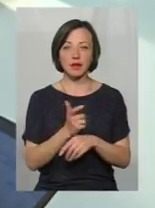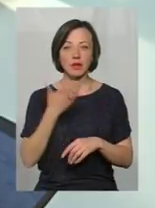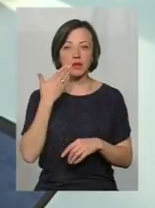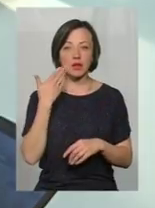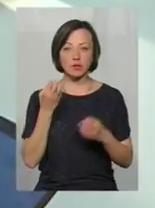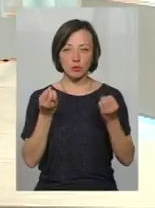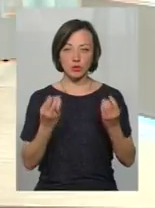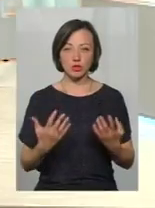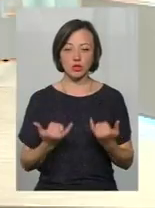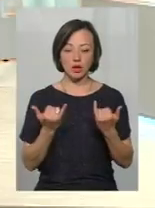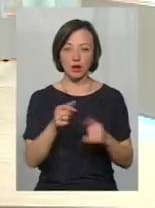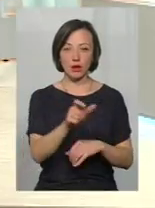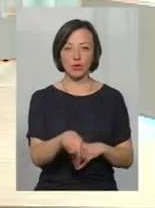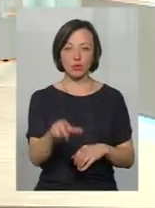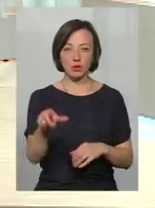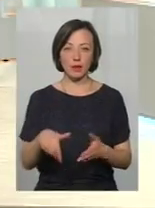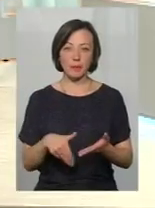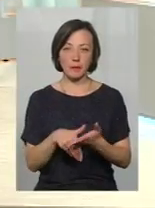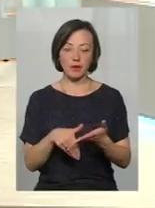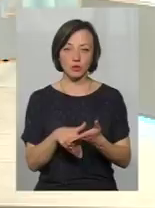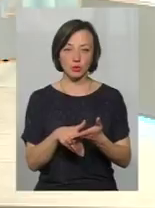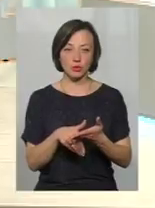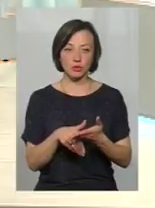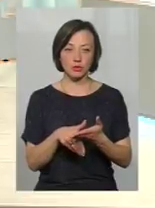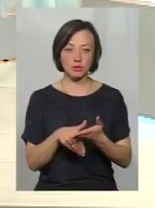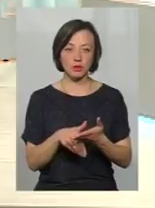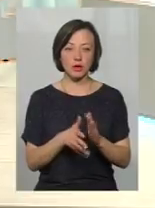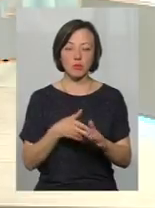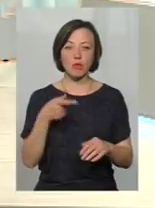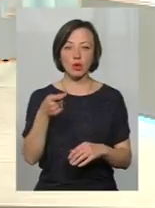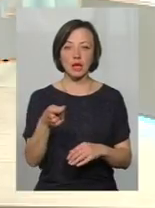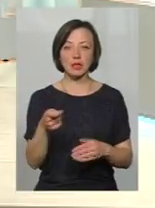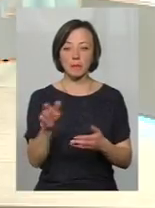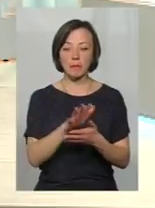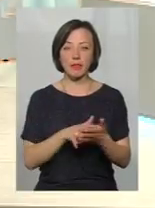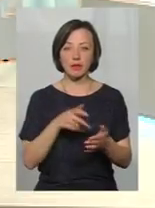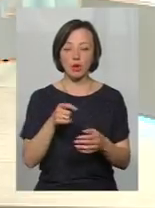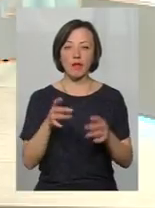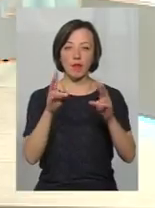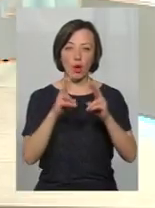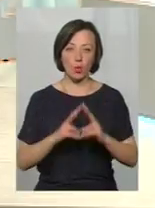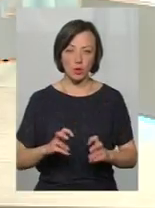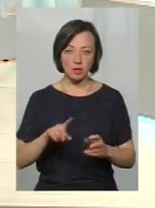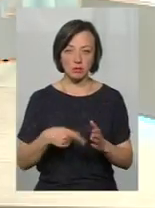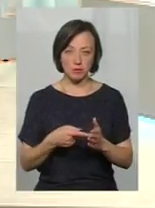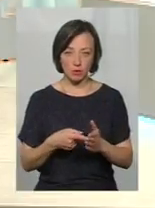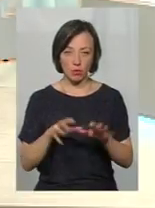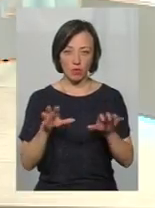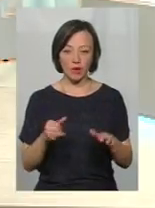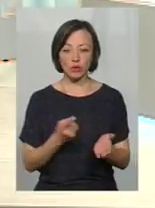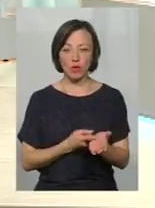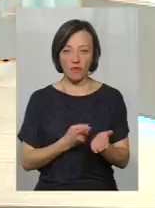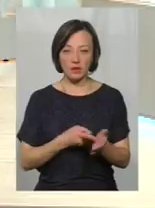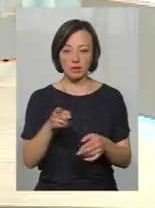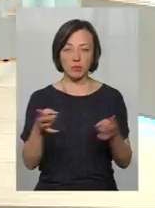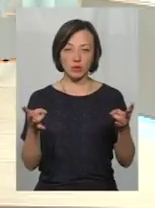найпростіший для людей буде спосіб подати петицію на розгляд і, ну, довести, що